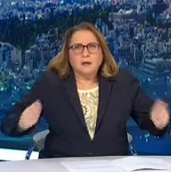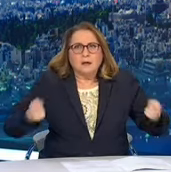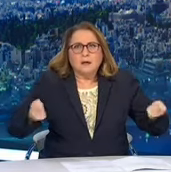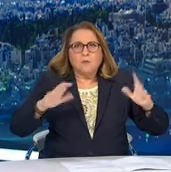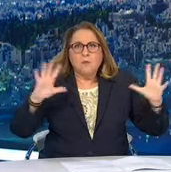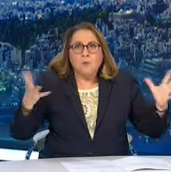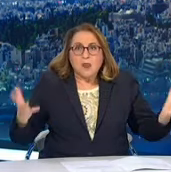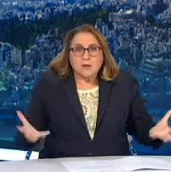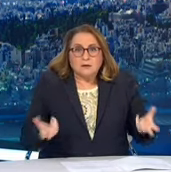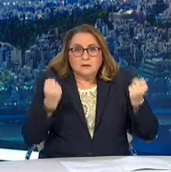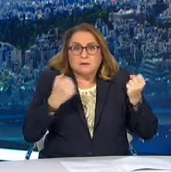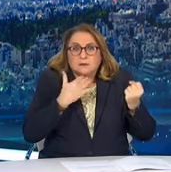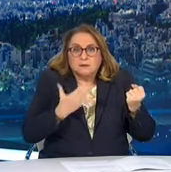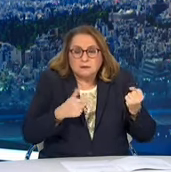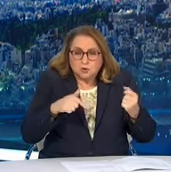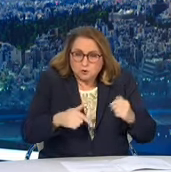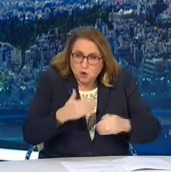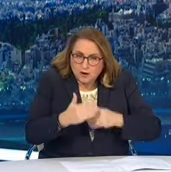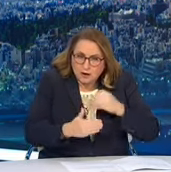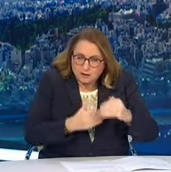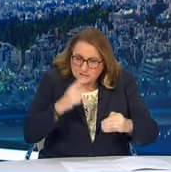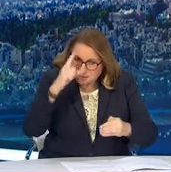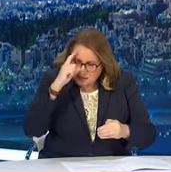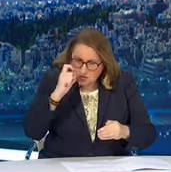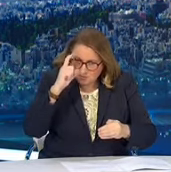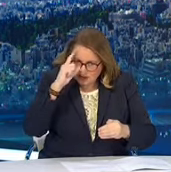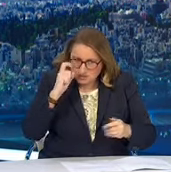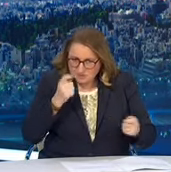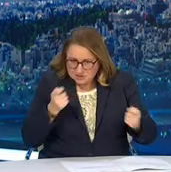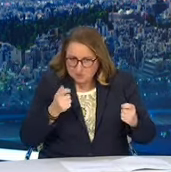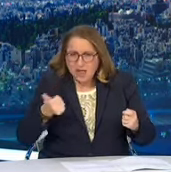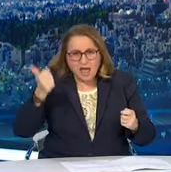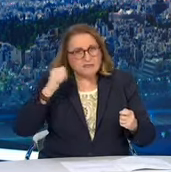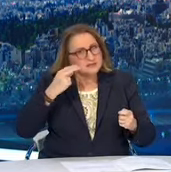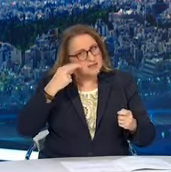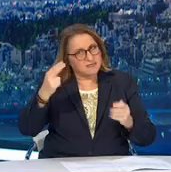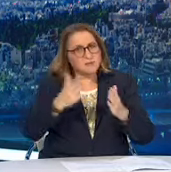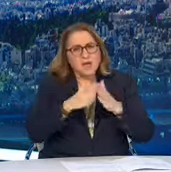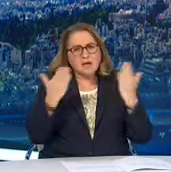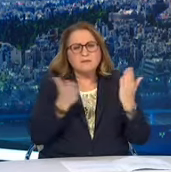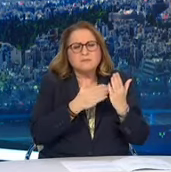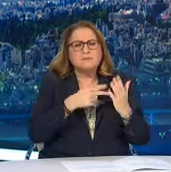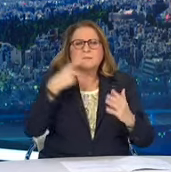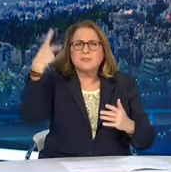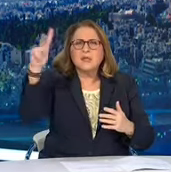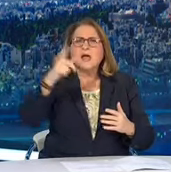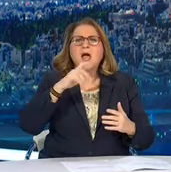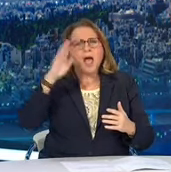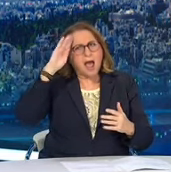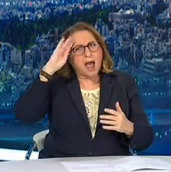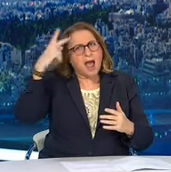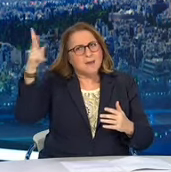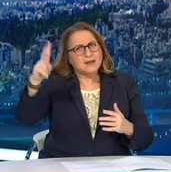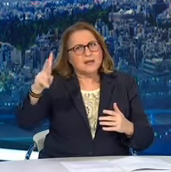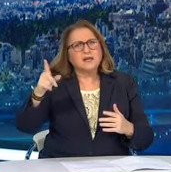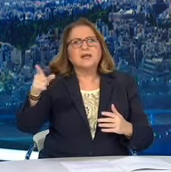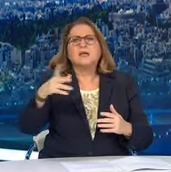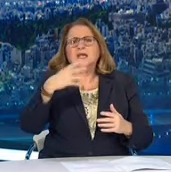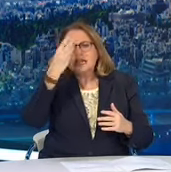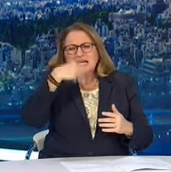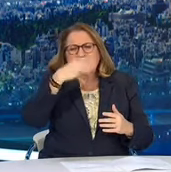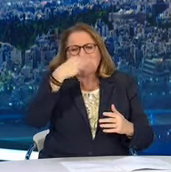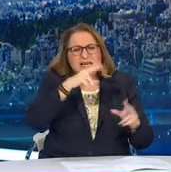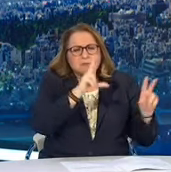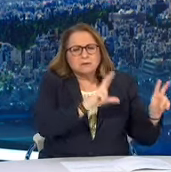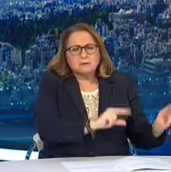δημοσίευση στο Λάνσι την Φέξους Διζής με δεδομένα της Νέας Υόρκης, ότι στις μικρές ηλικίες πραγματικά συμπεριφέρεται πολύ παρόμοια με τη γρήπη. Εξού